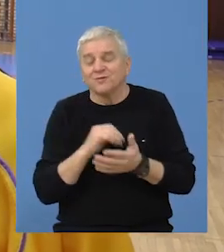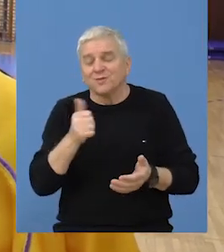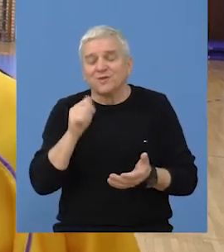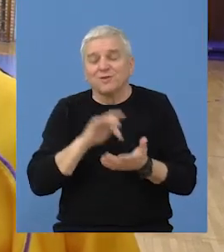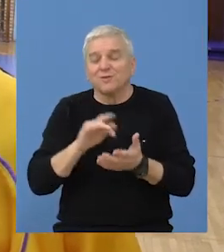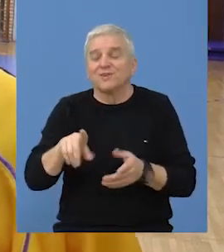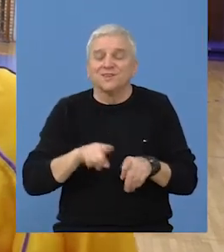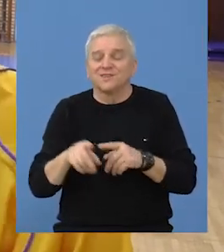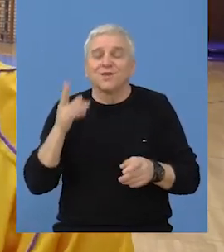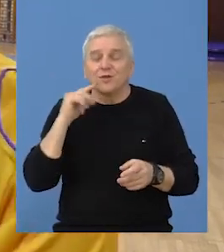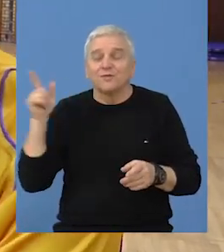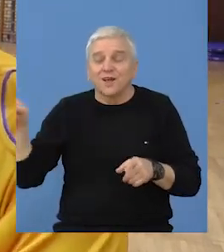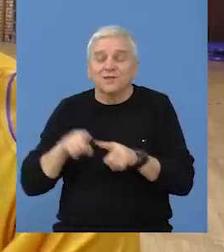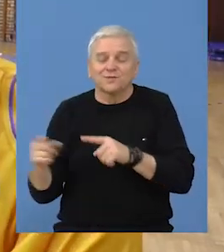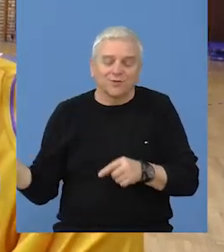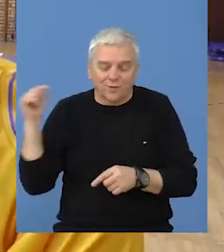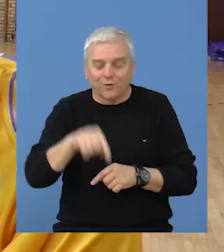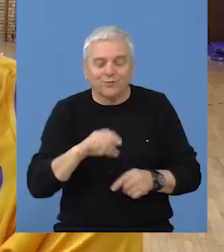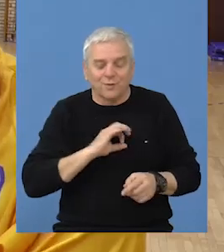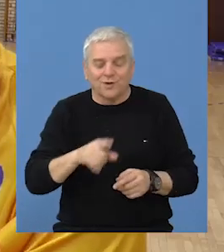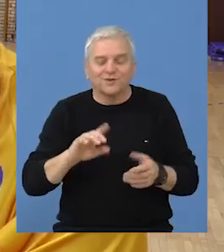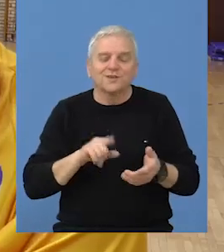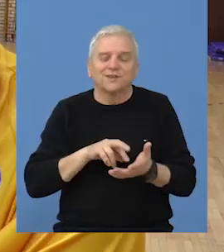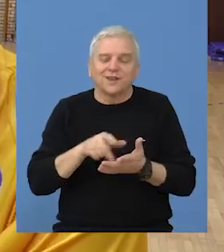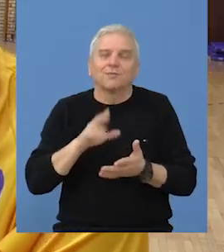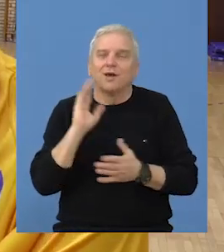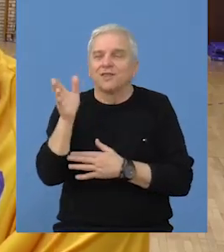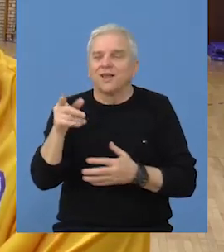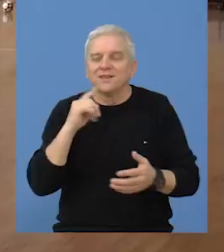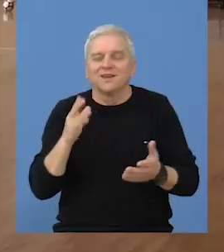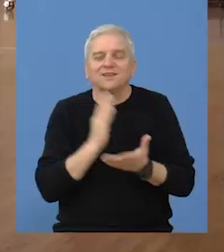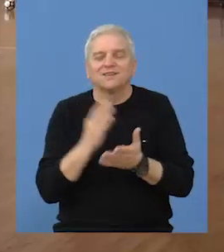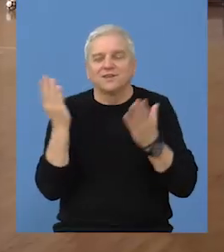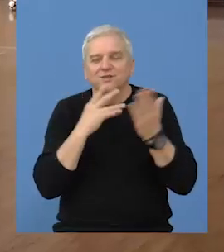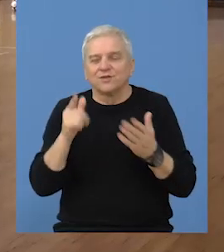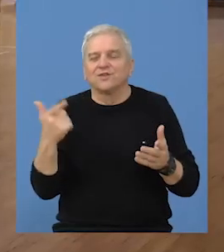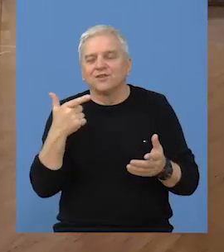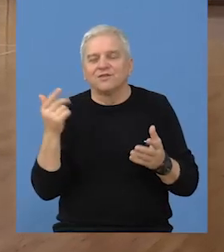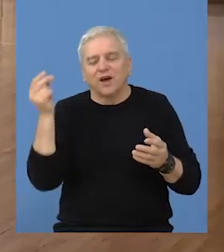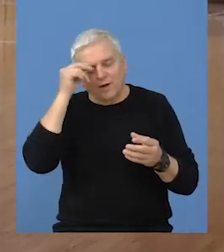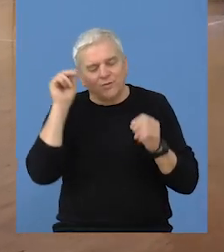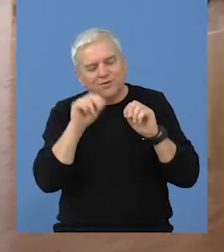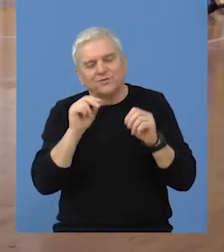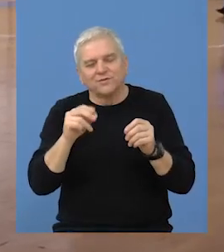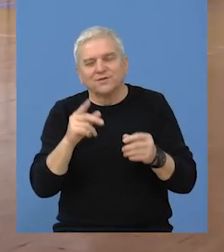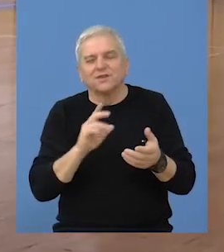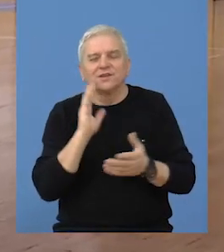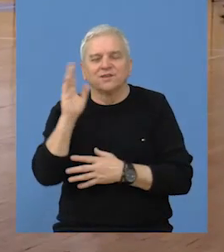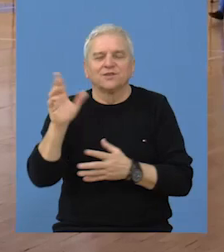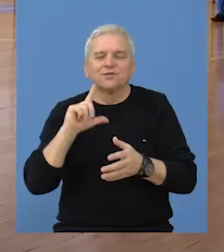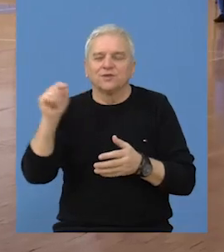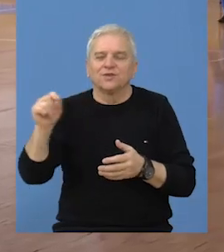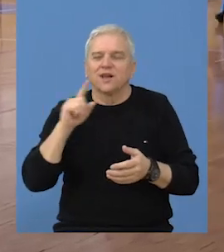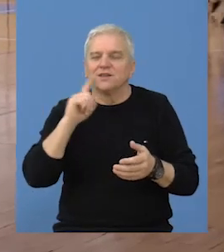osvojiti prvo mesto i osvojili smo je u Novom Sadu i ovdje i sad idemo dalje. Srednjoškolci iz ove dve obrazovne